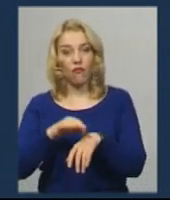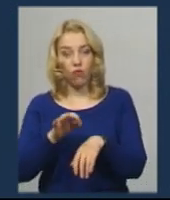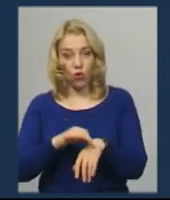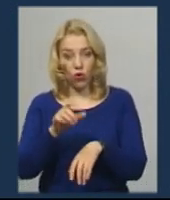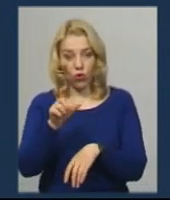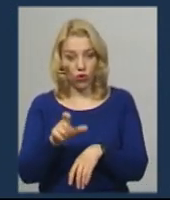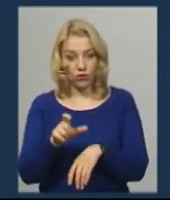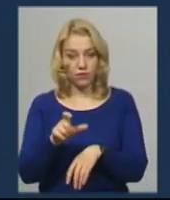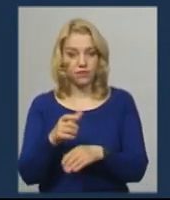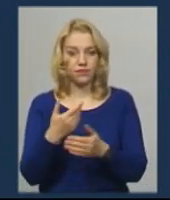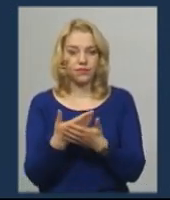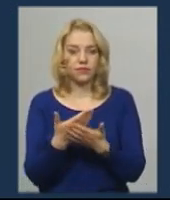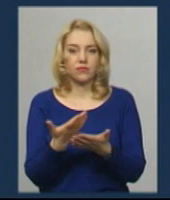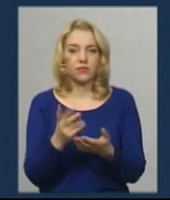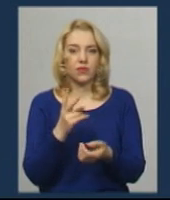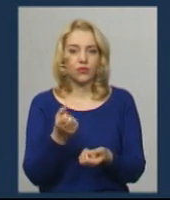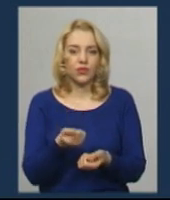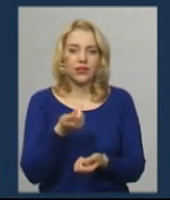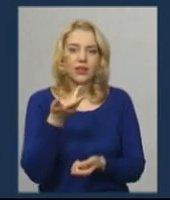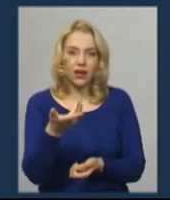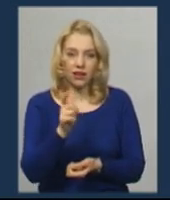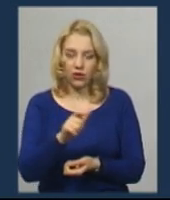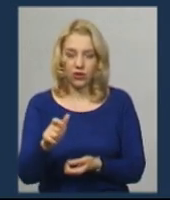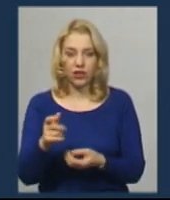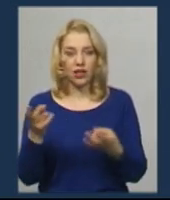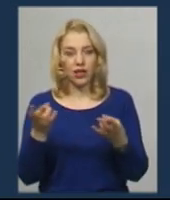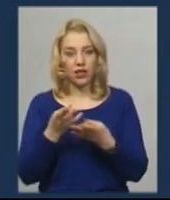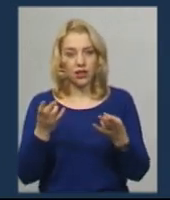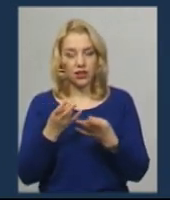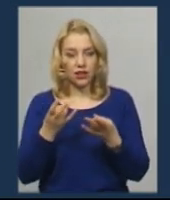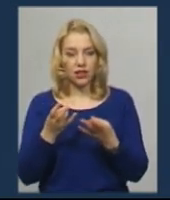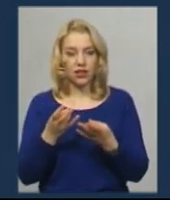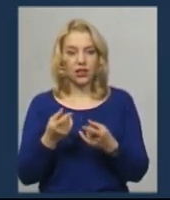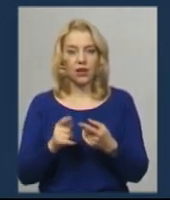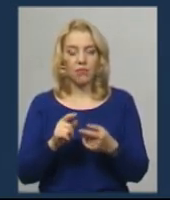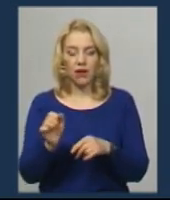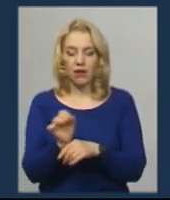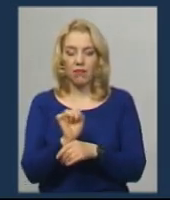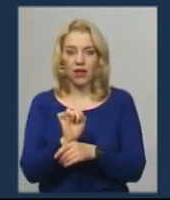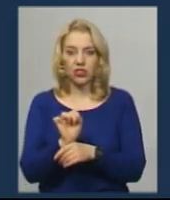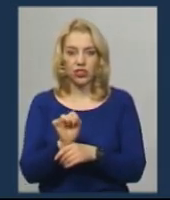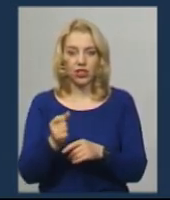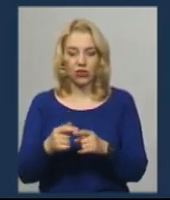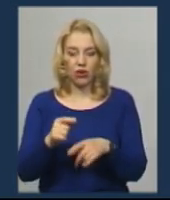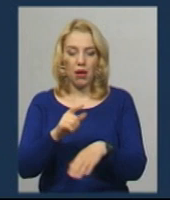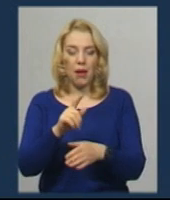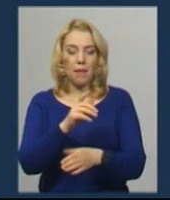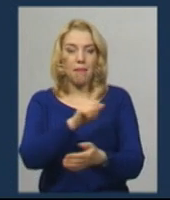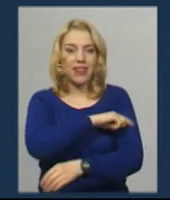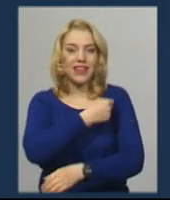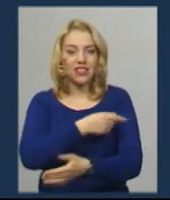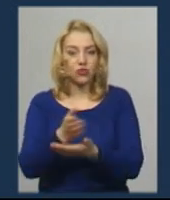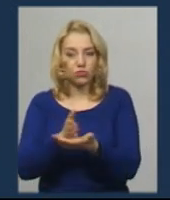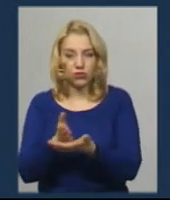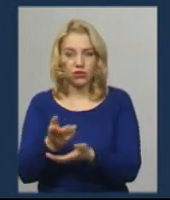не хворого, може бути декількою хворих, треба зняти з медичного обслуговування машину, треба взяти водія, треба